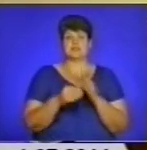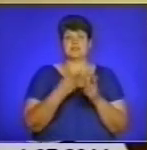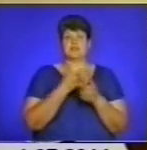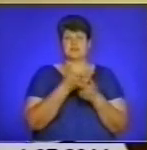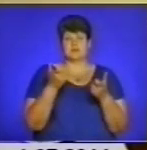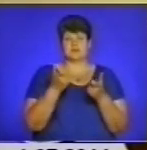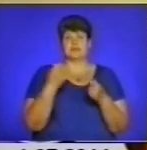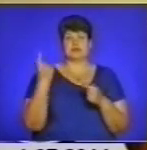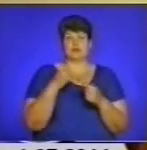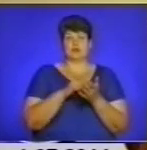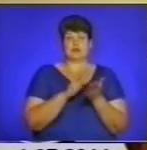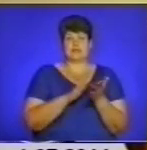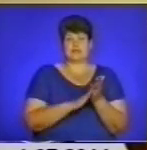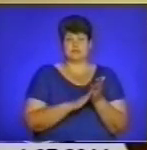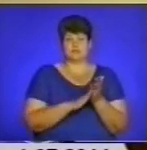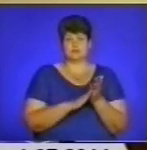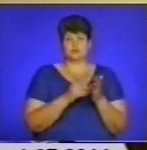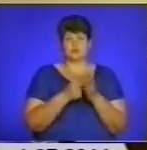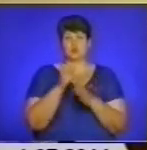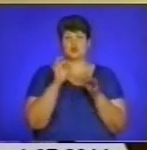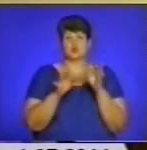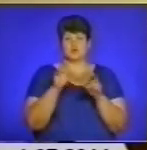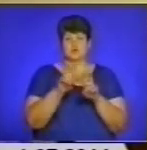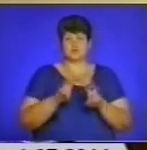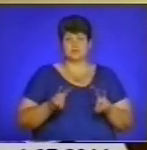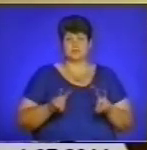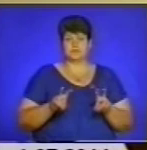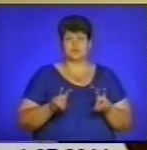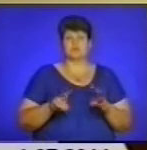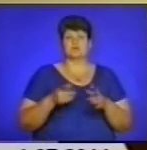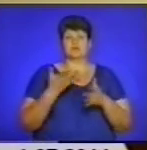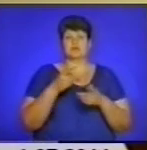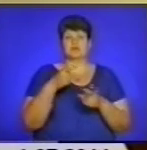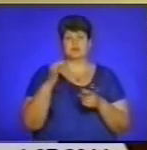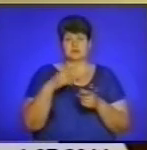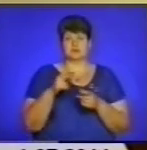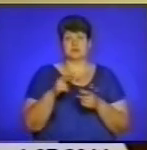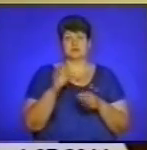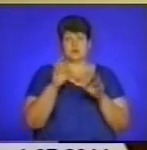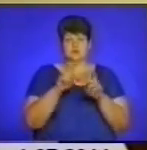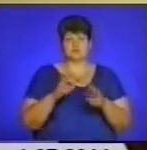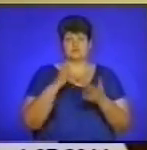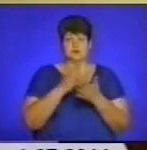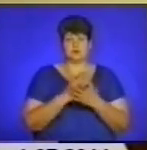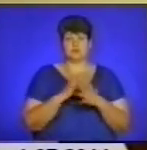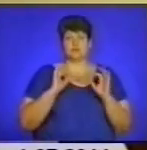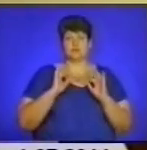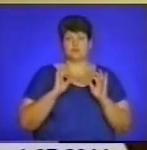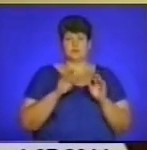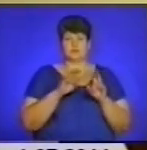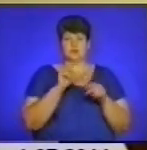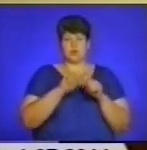досудових розслідувань. Ну і хід розслідування перебуває на контролі в прокурора області. На даний час